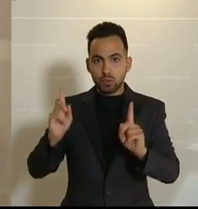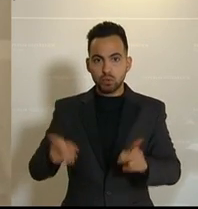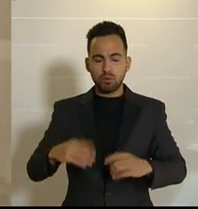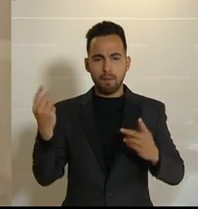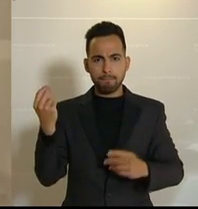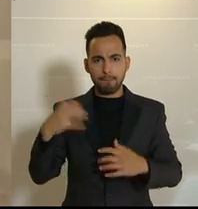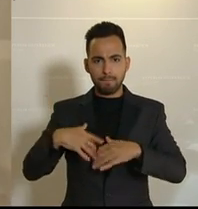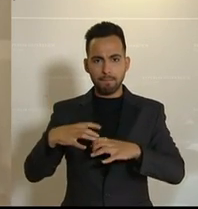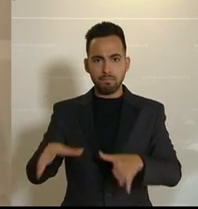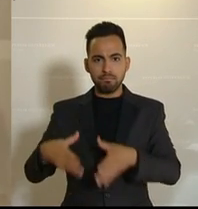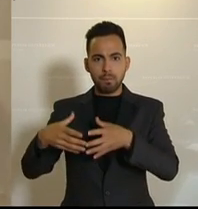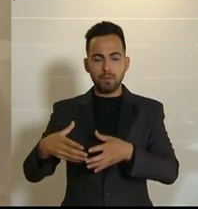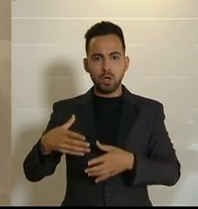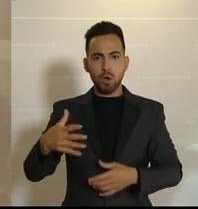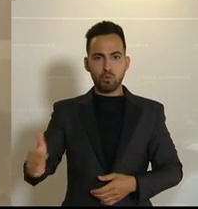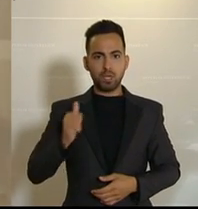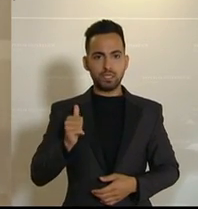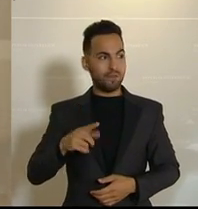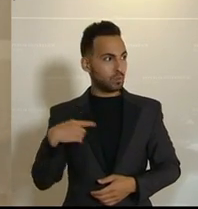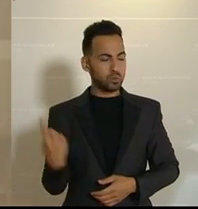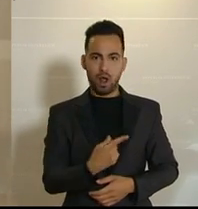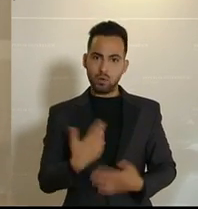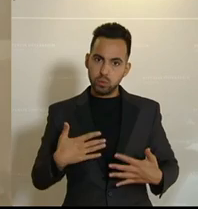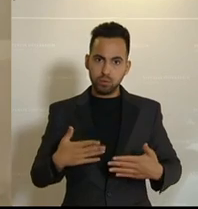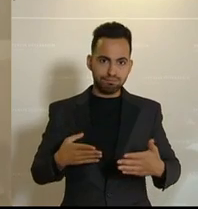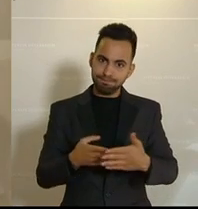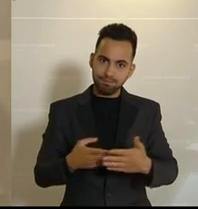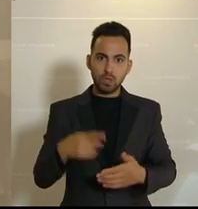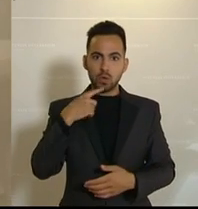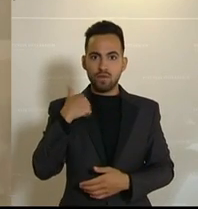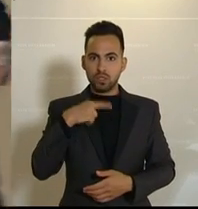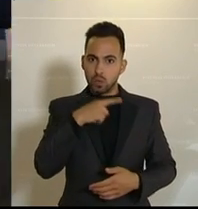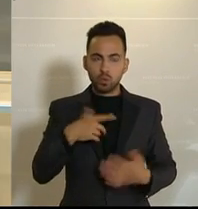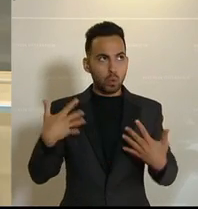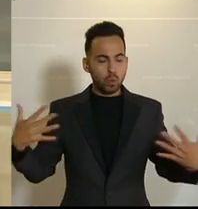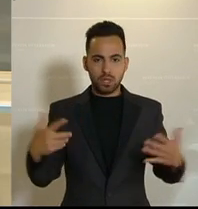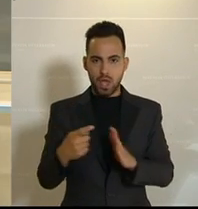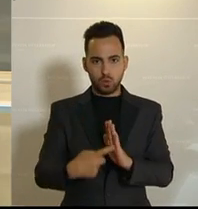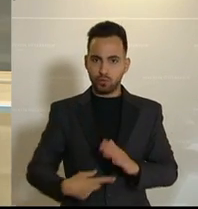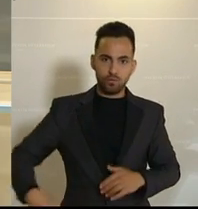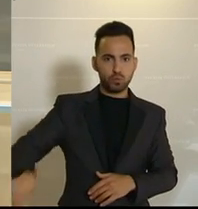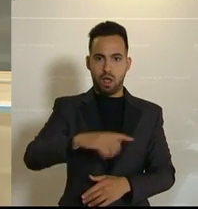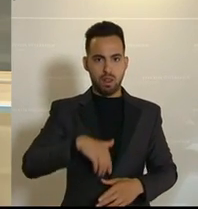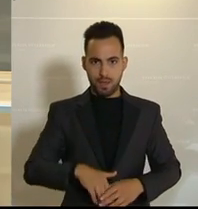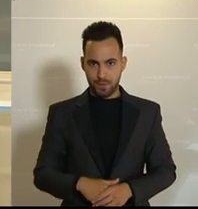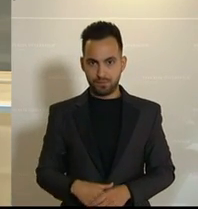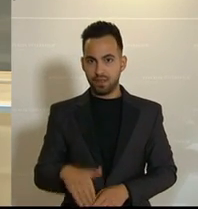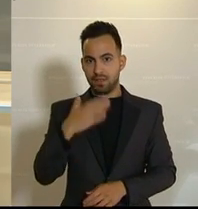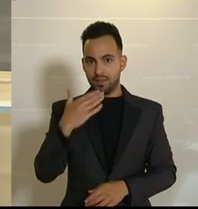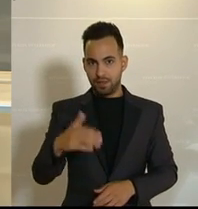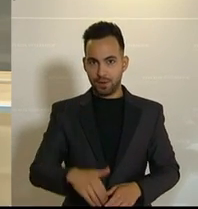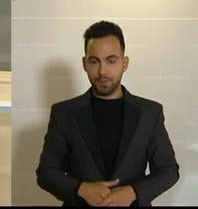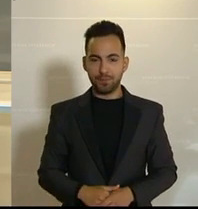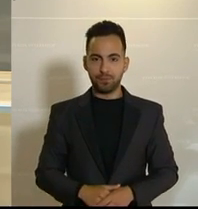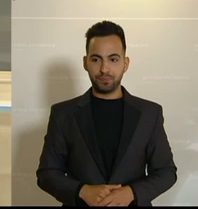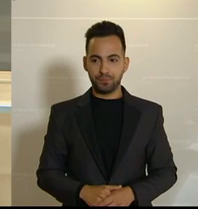gesamte Bundesheer ist für uns alle eine große Herausforderung in Rot-Weiß-Rot. Danke. Das war Robert Leimer, der Wehrsprecher der